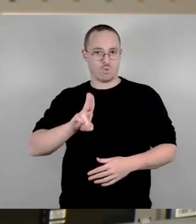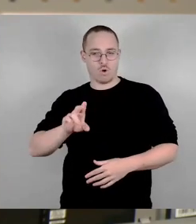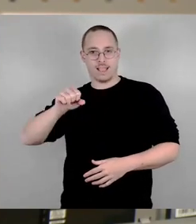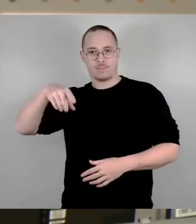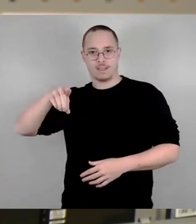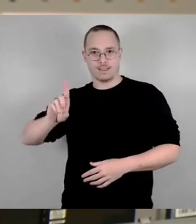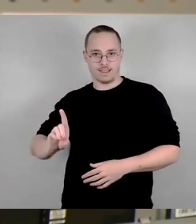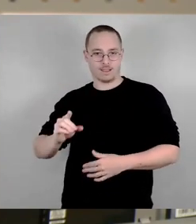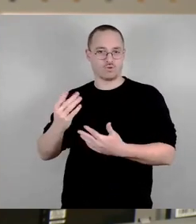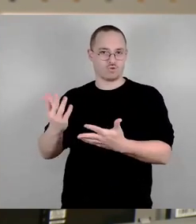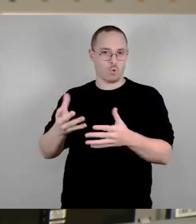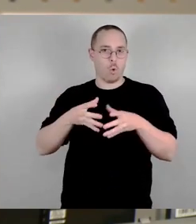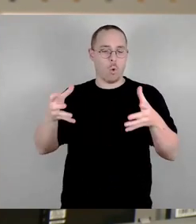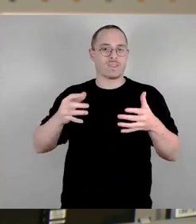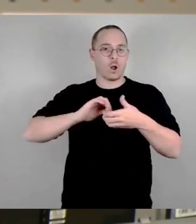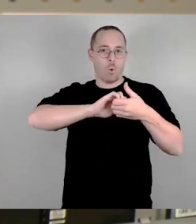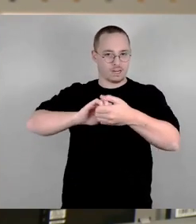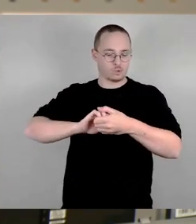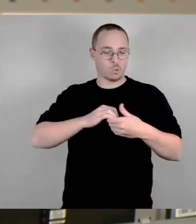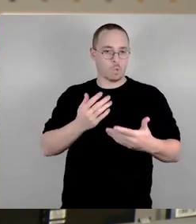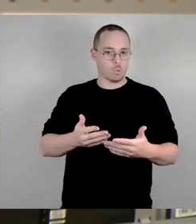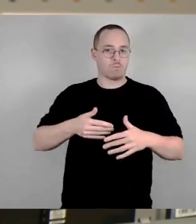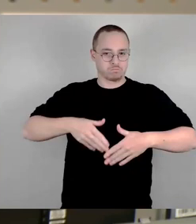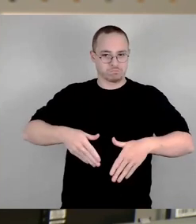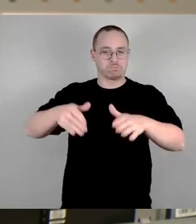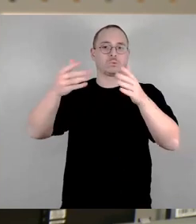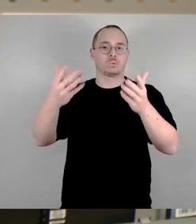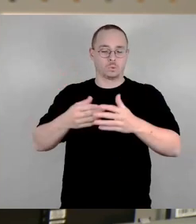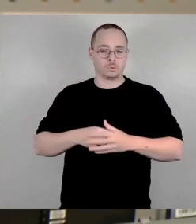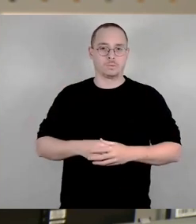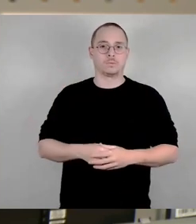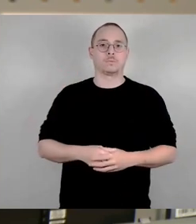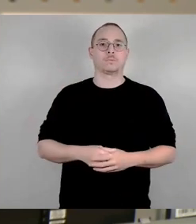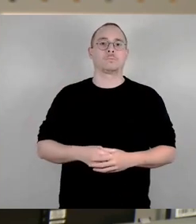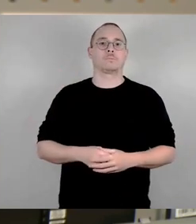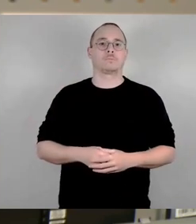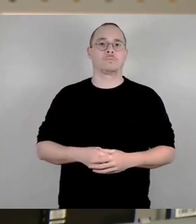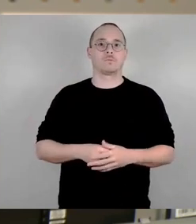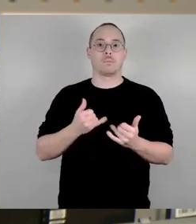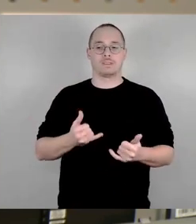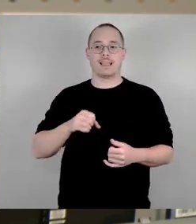Grünen haben da signalisiert, dass wir es einfach nutzen wollen, um eine Steuererhöhung durchzuführen.